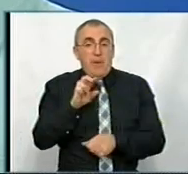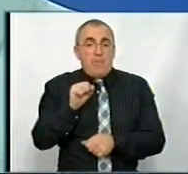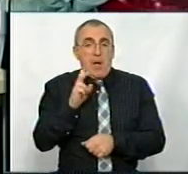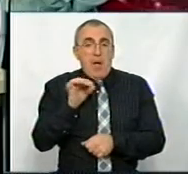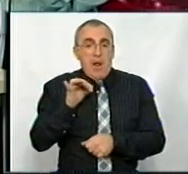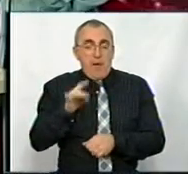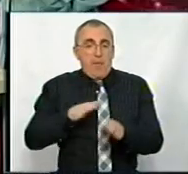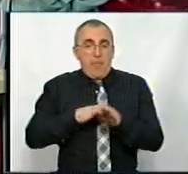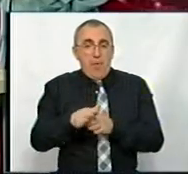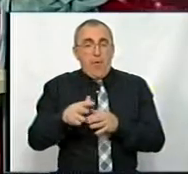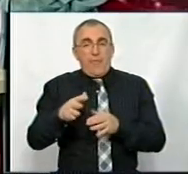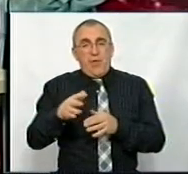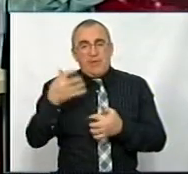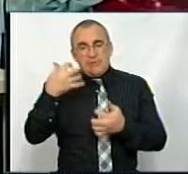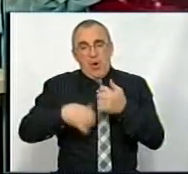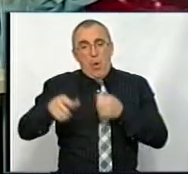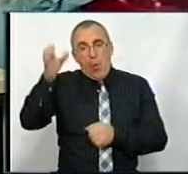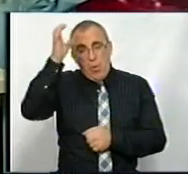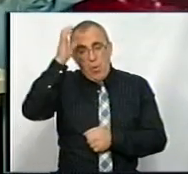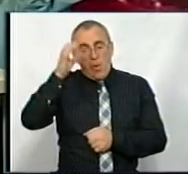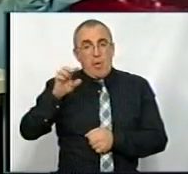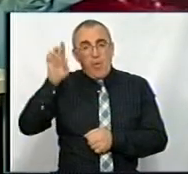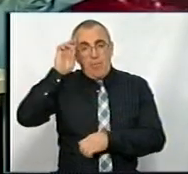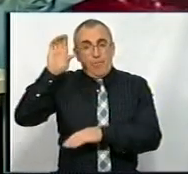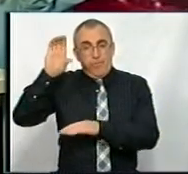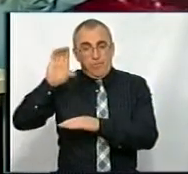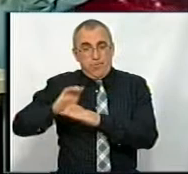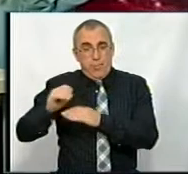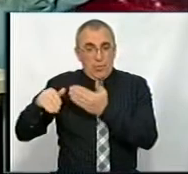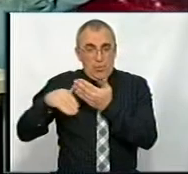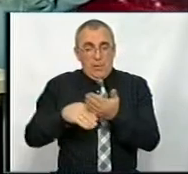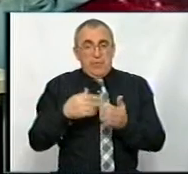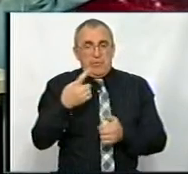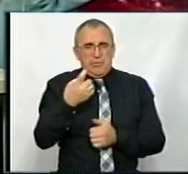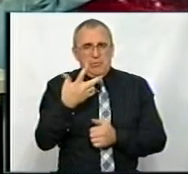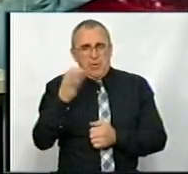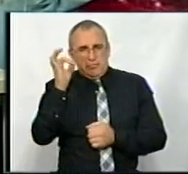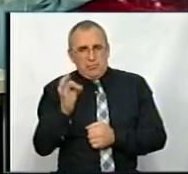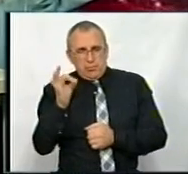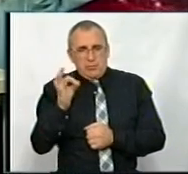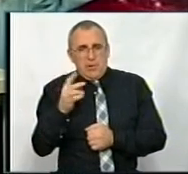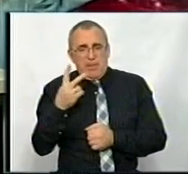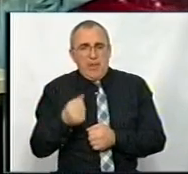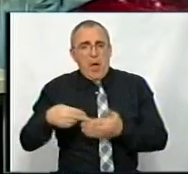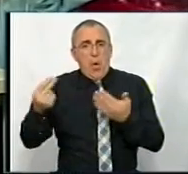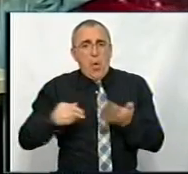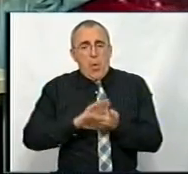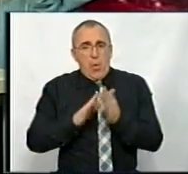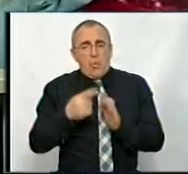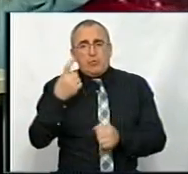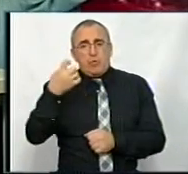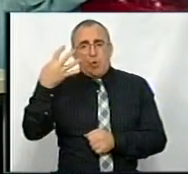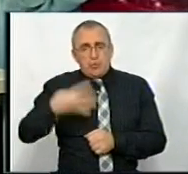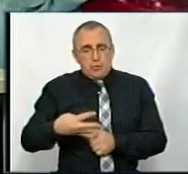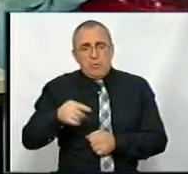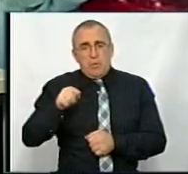на базі повної загальної середньої освіти на бюджетні форми – 153,31, на контрактні форми – 140